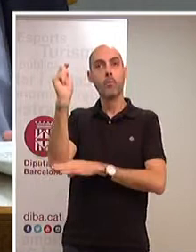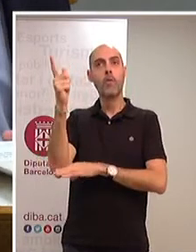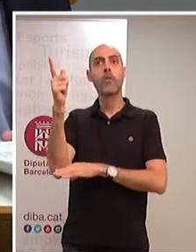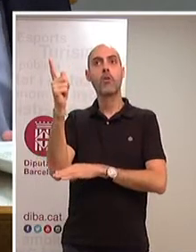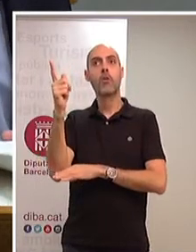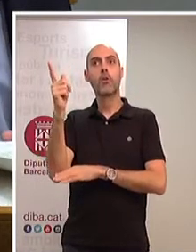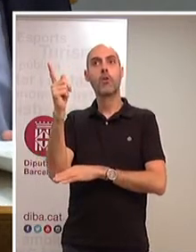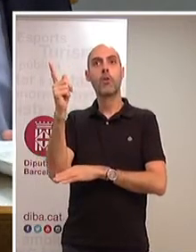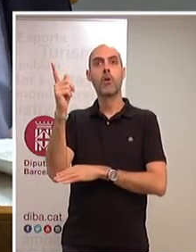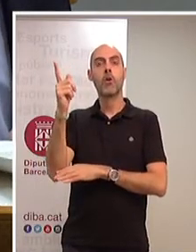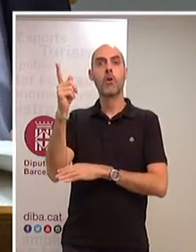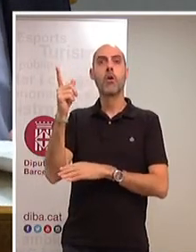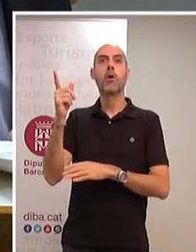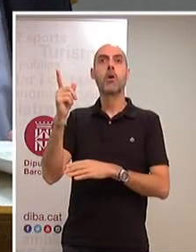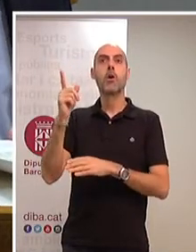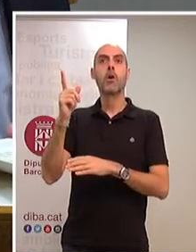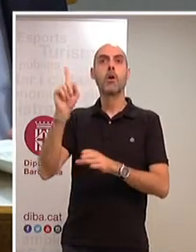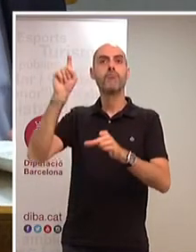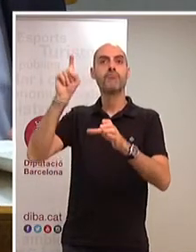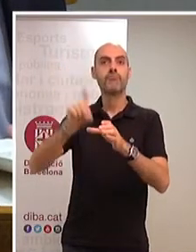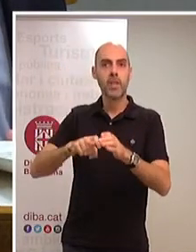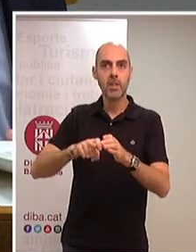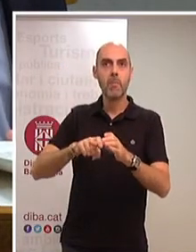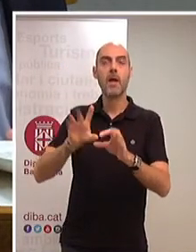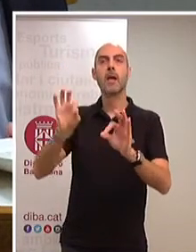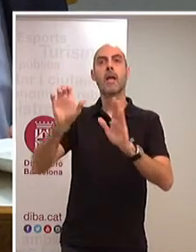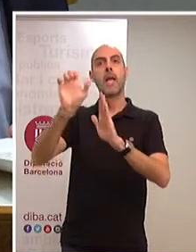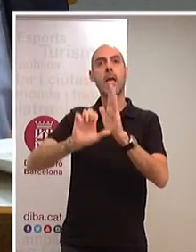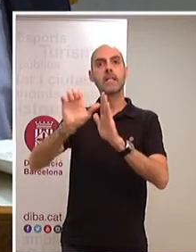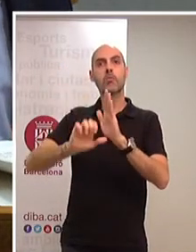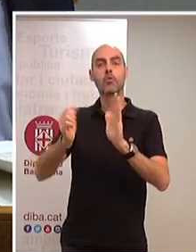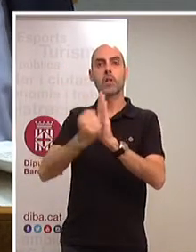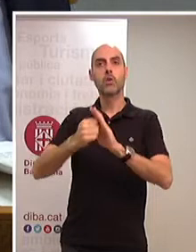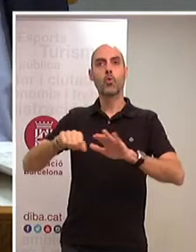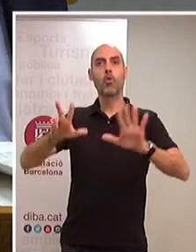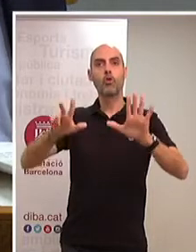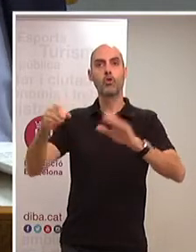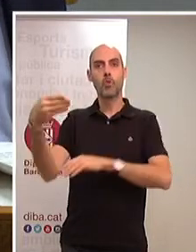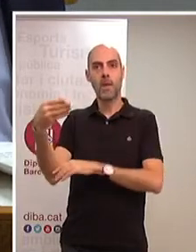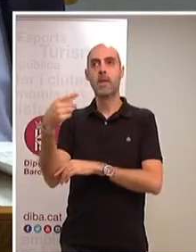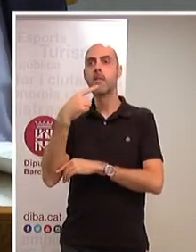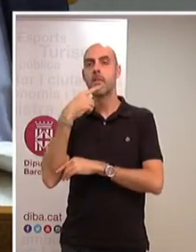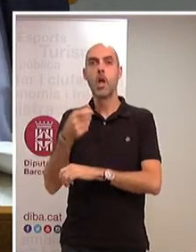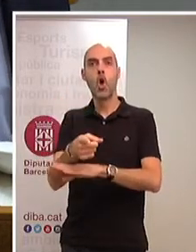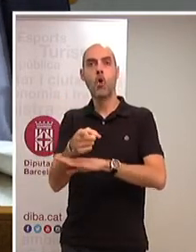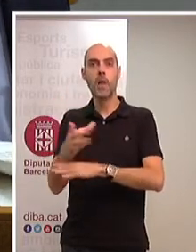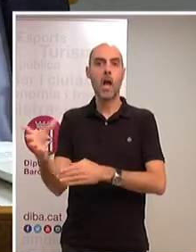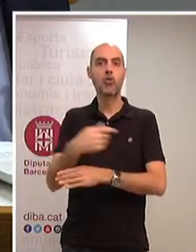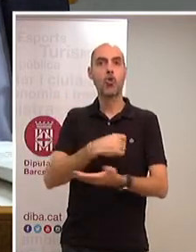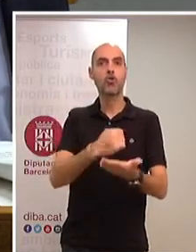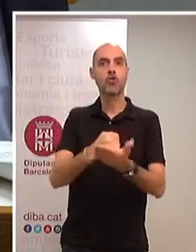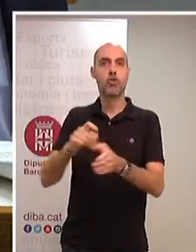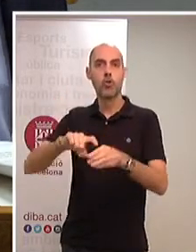on els seus estatuts, l'article 8b, obliga a tots els seus associats a